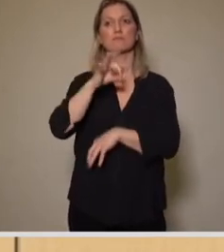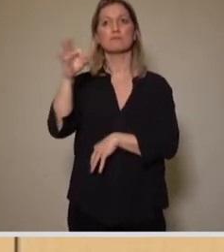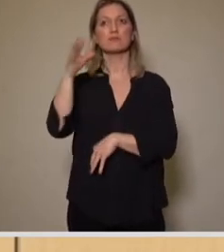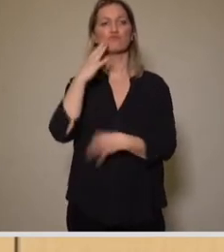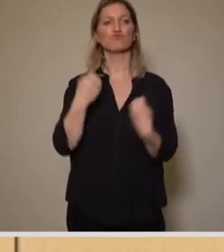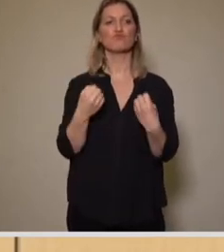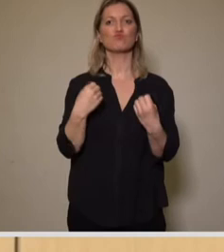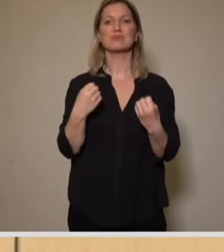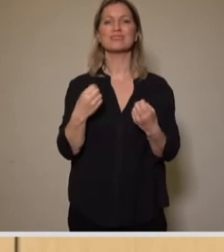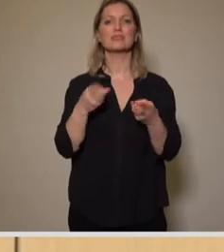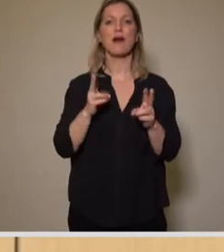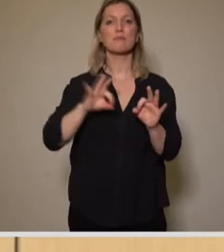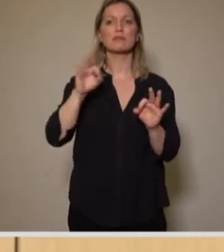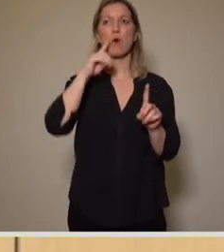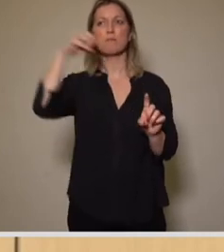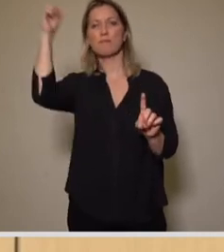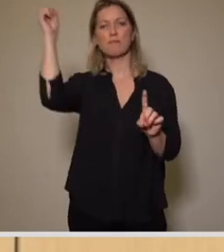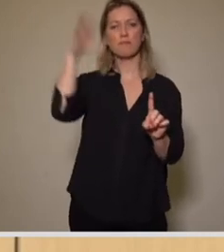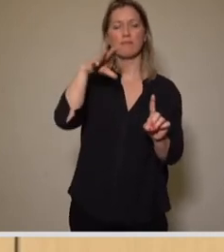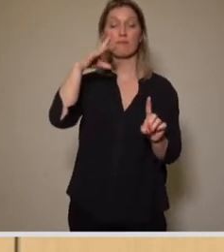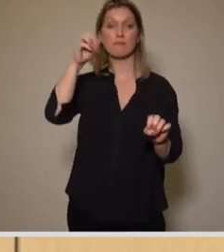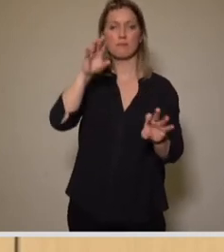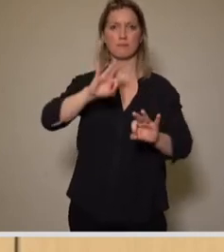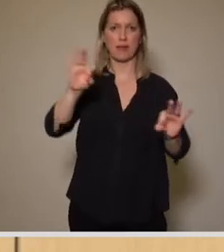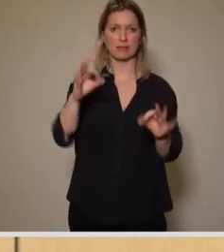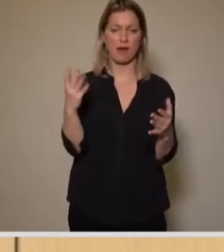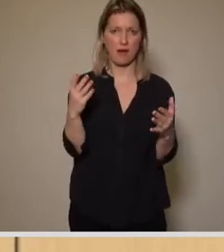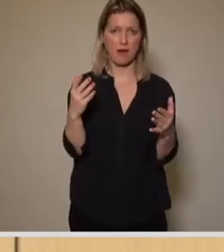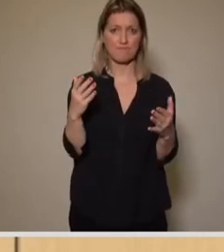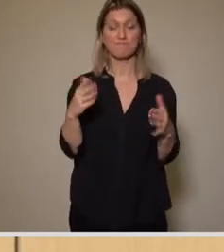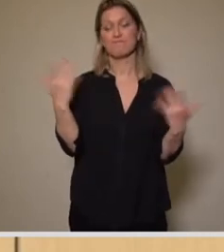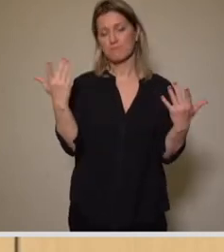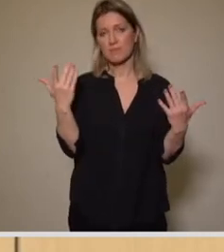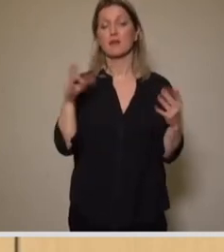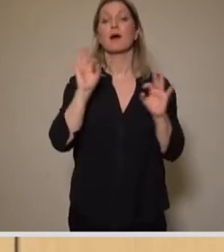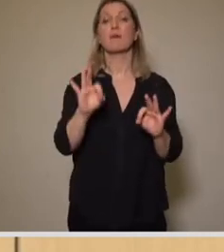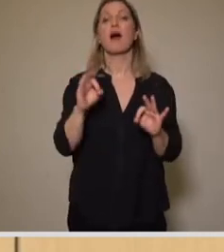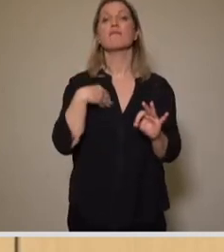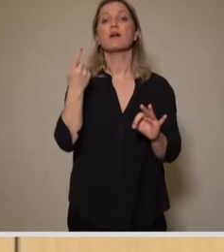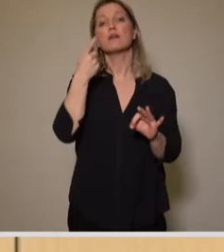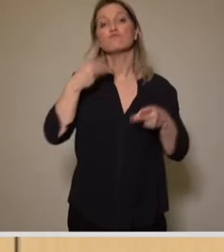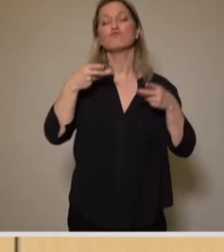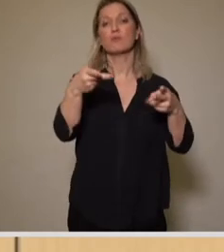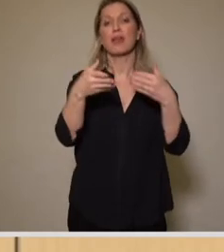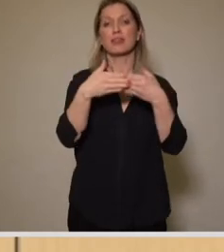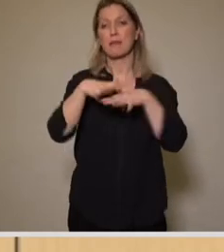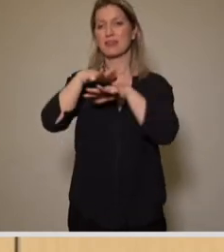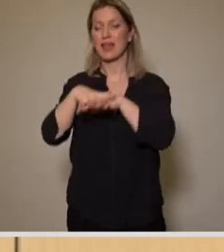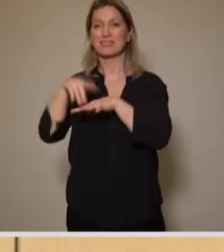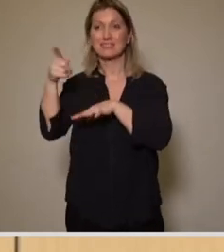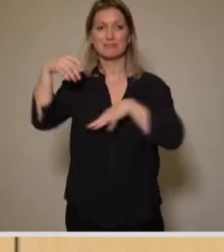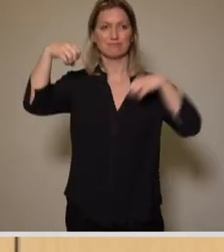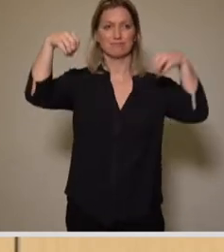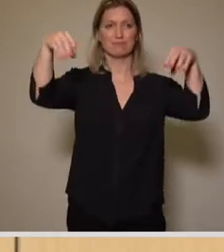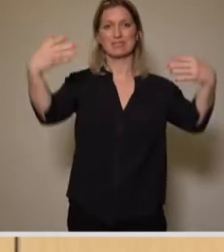Erhöhung der Verkehrssicherheit bei. Die Einbeziehung der Stadtbezirke bei Investitionen ist nur im Straßennebennetz vorgesehen. Die alten